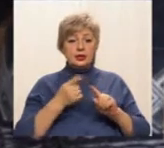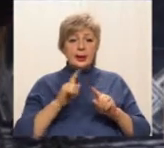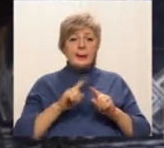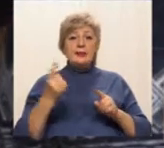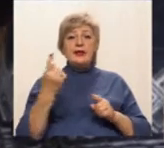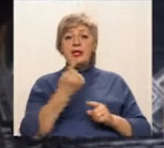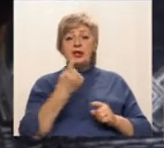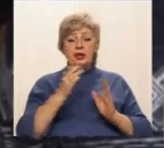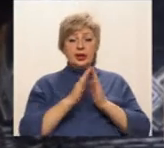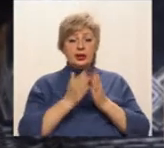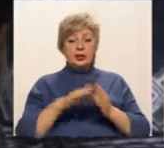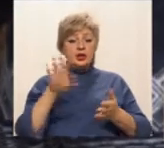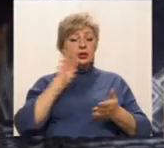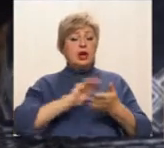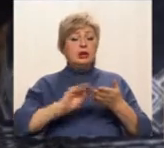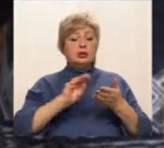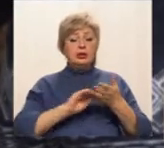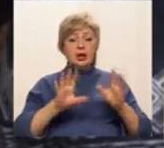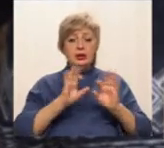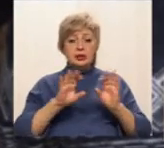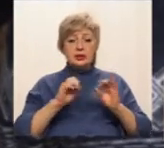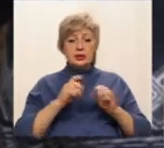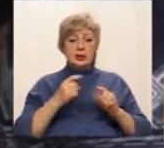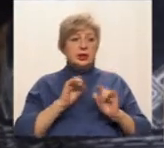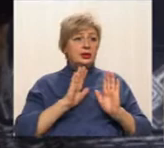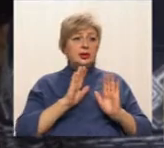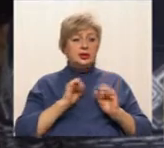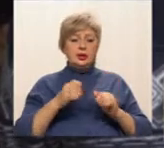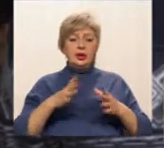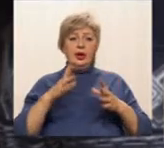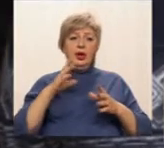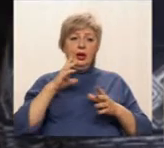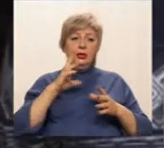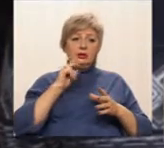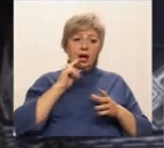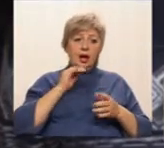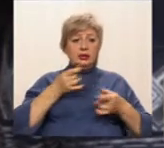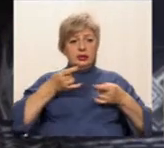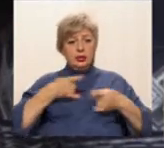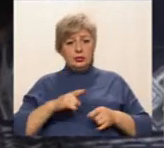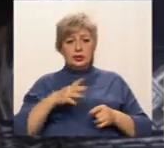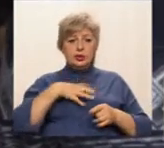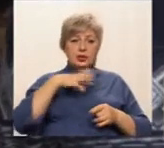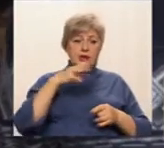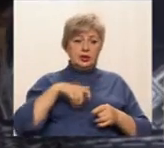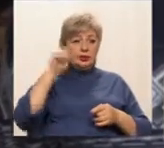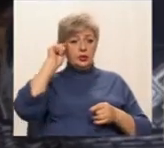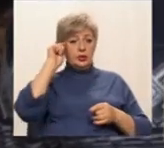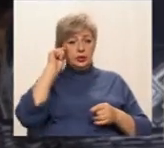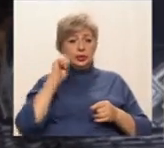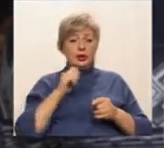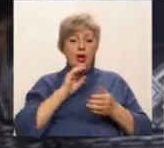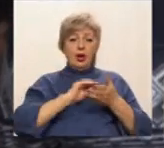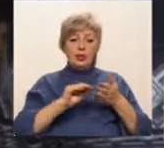обмежилися датами народження і загибелі юнаків, чоловіків, а ми описали